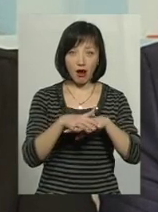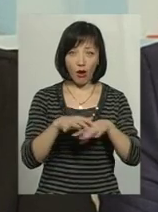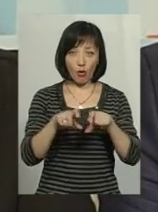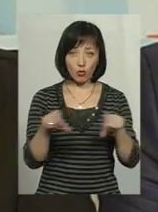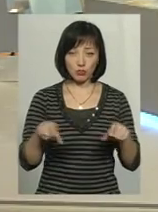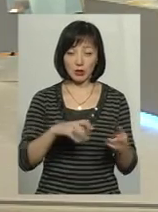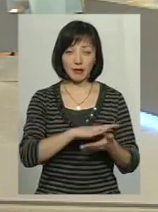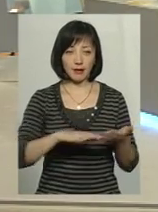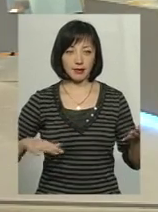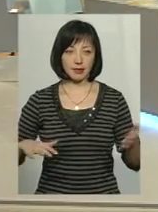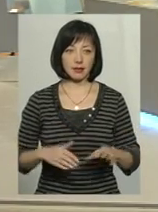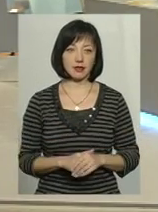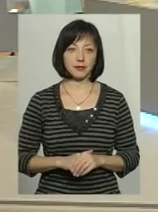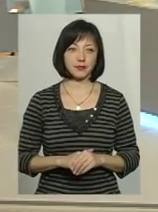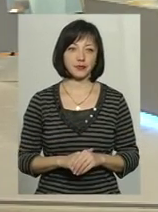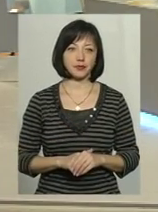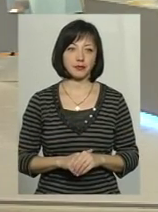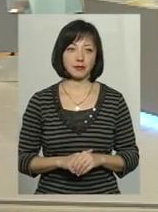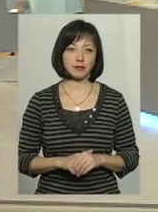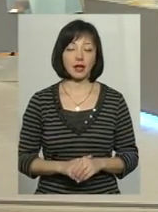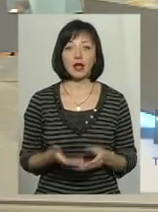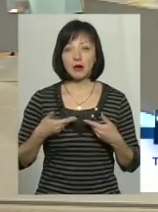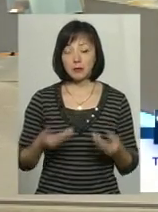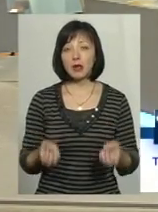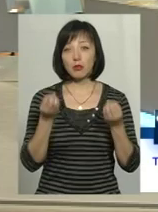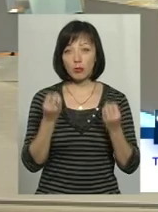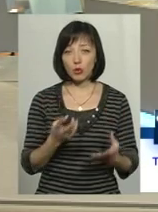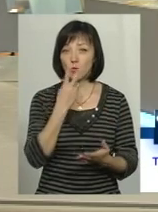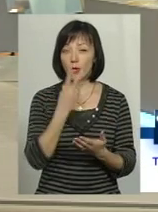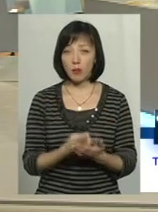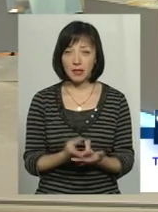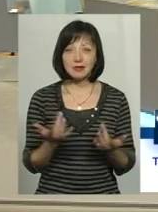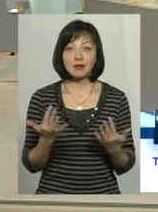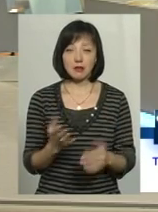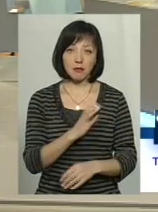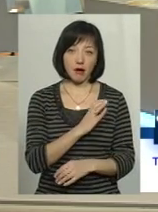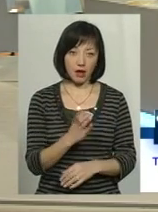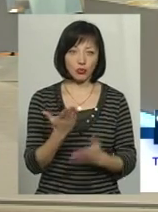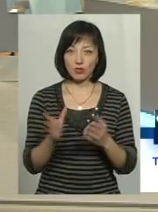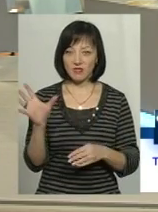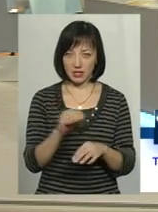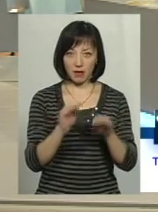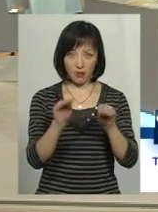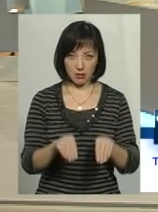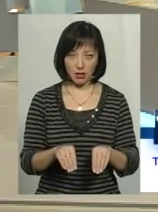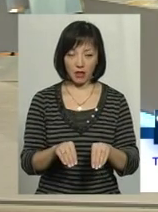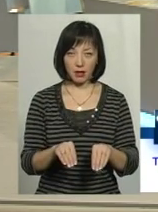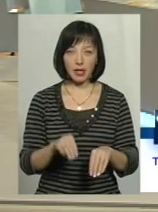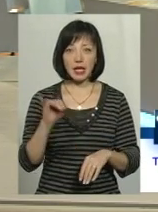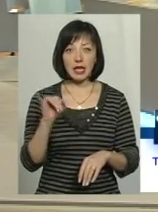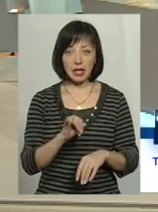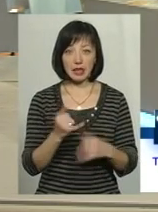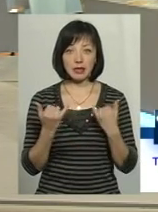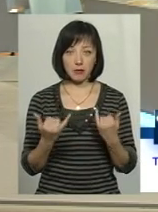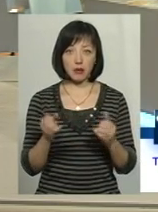Тобто, ми просто побачили, наскільки вони багаті, якщо вони все вказали. І тепер